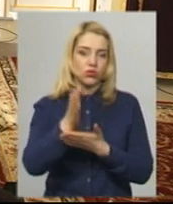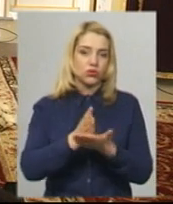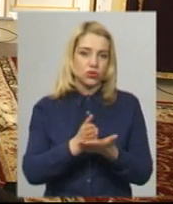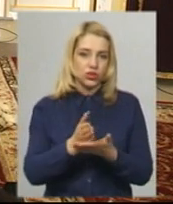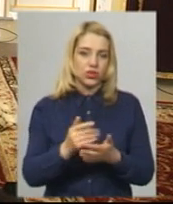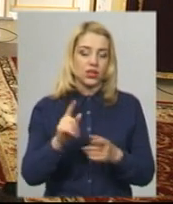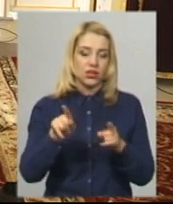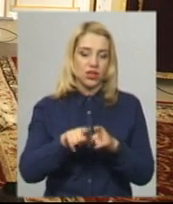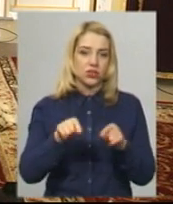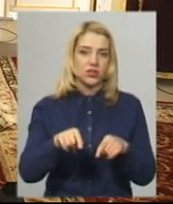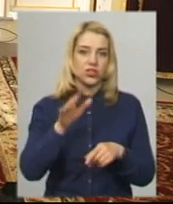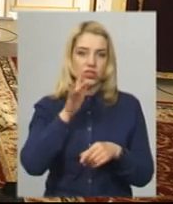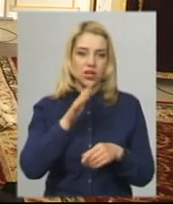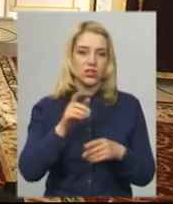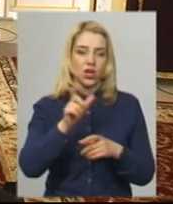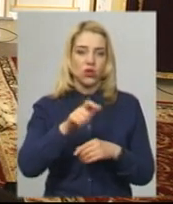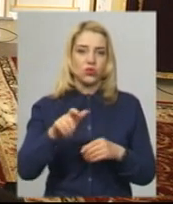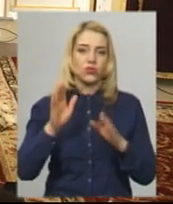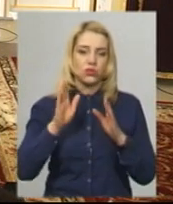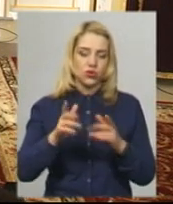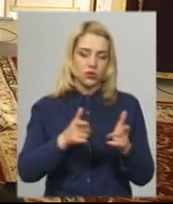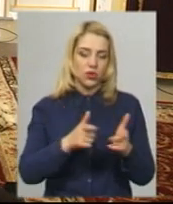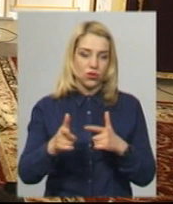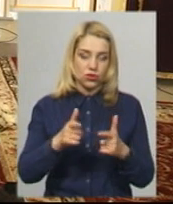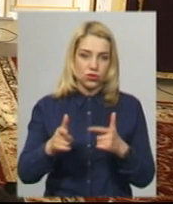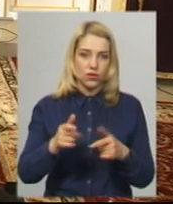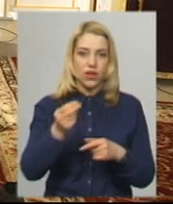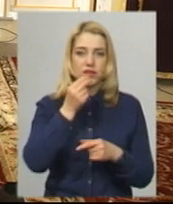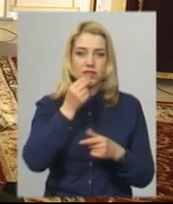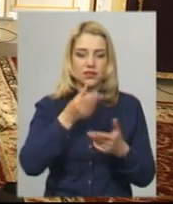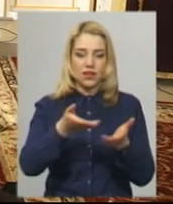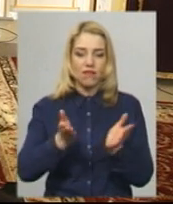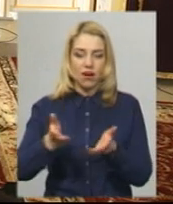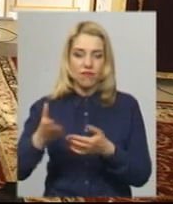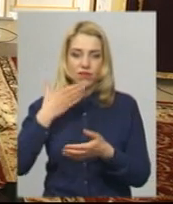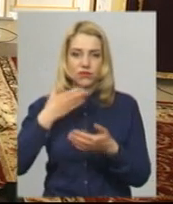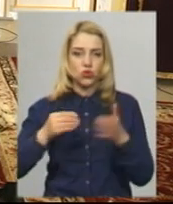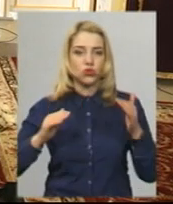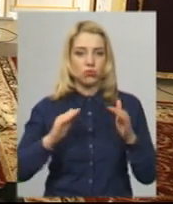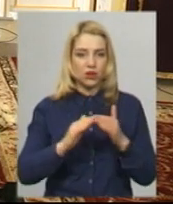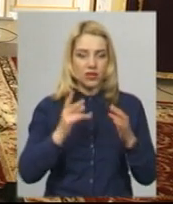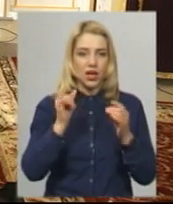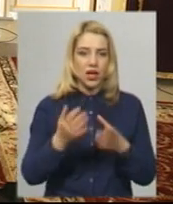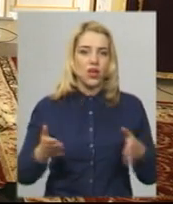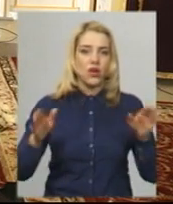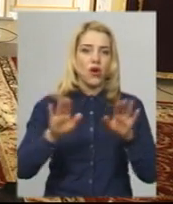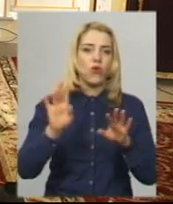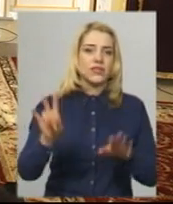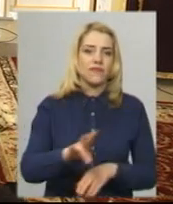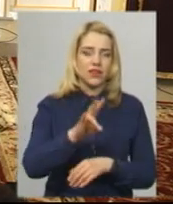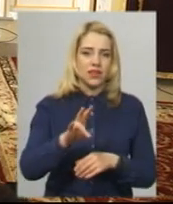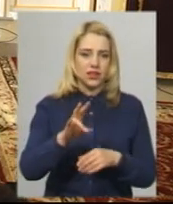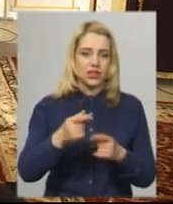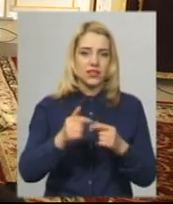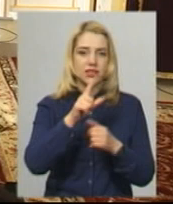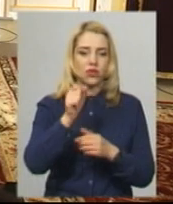можуть і приготувати пасхальні страви у своїх домівках, і вони можуть їх освятити за допомогою молитви,